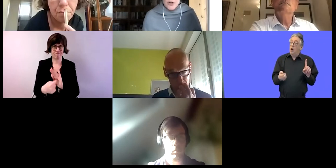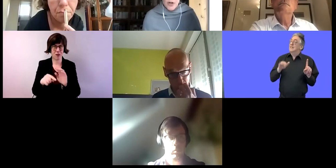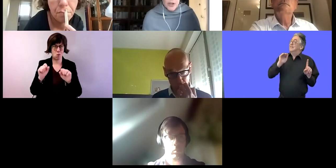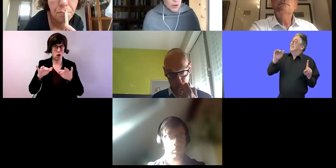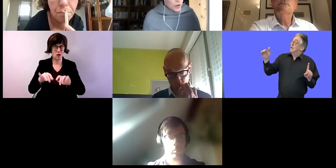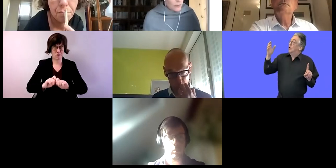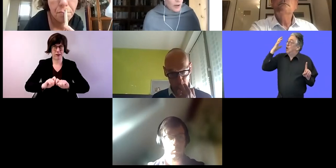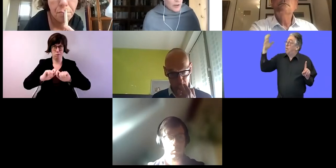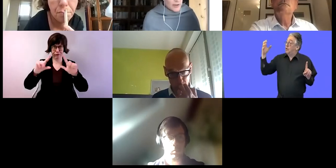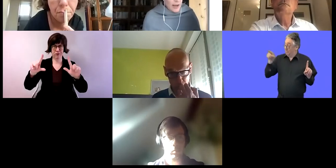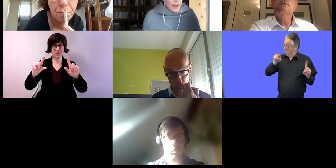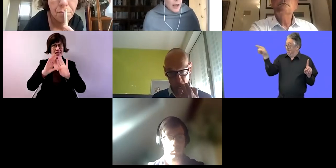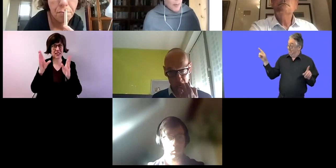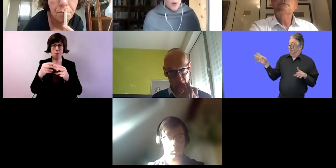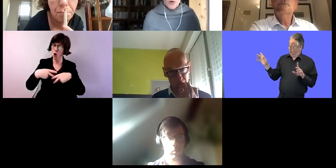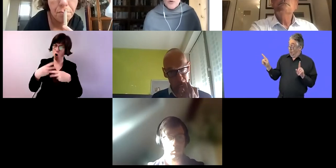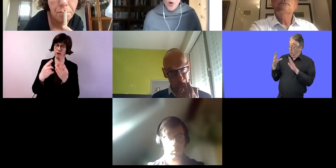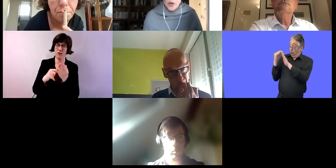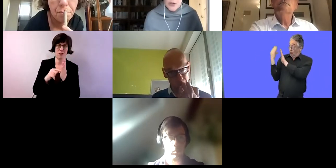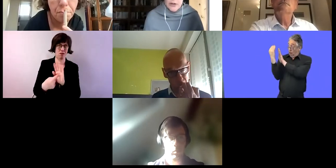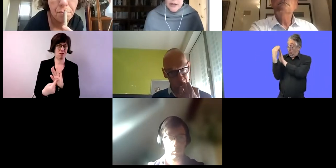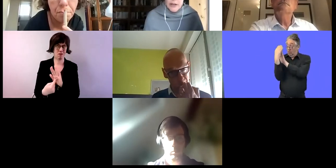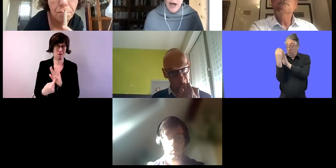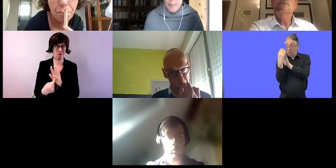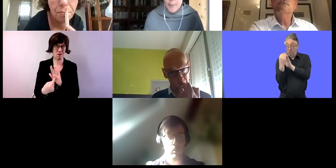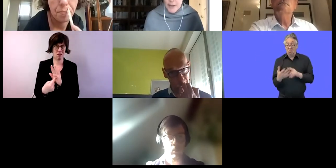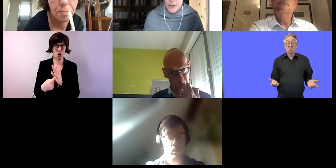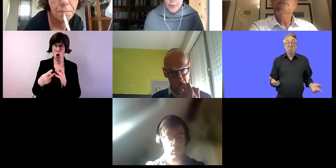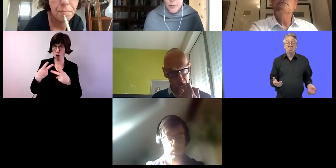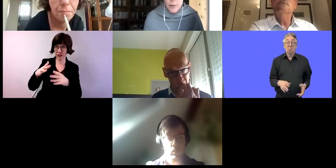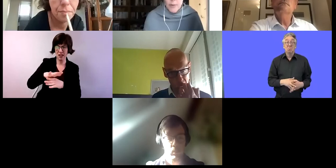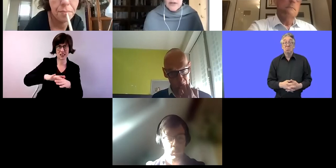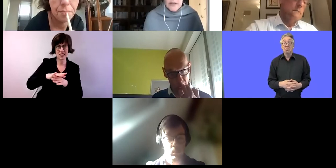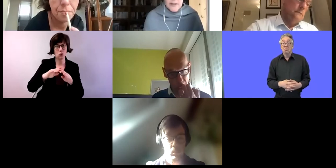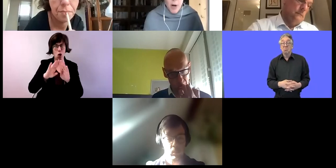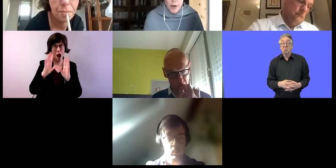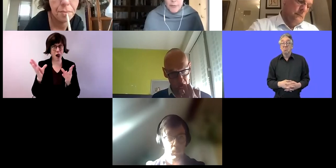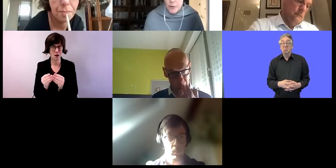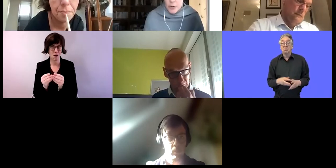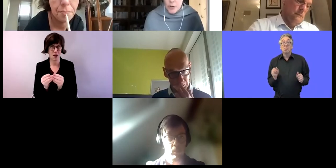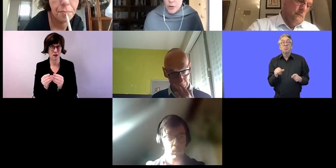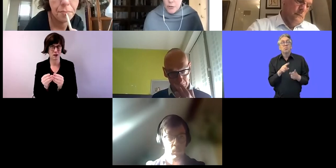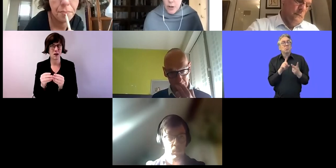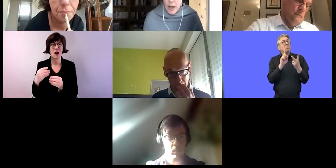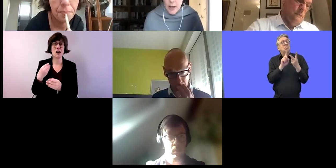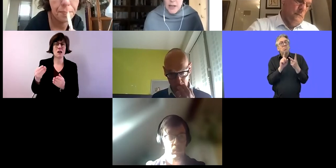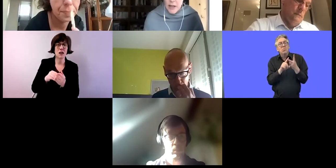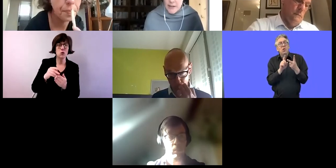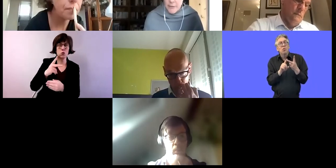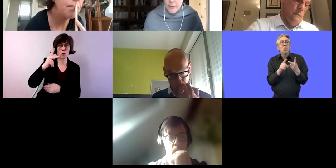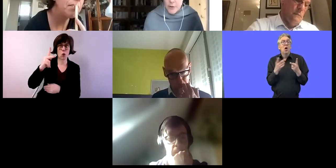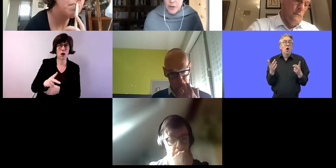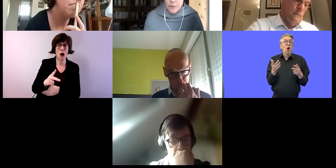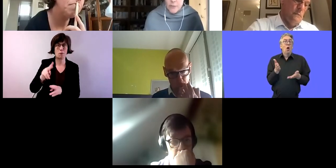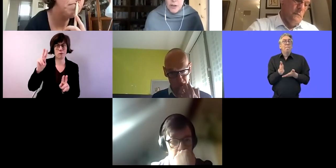um das Ganze publik zu machen, im öffentlichen Sektor allgemein. Dann haben wir noch ein Programm, das wir